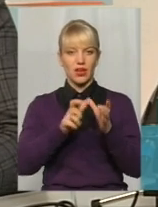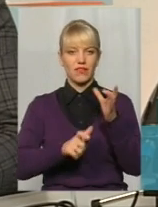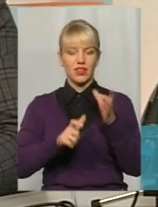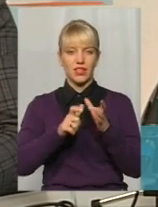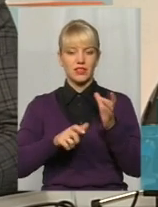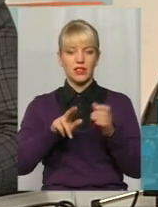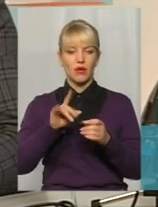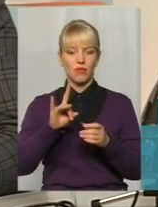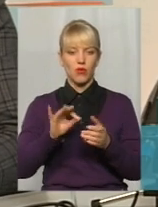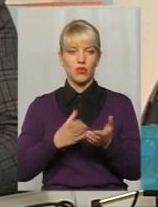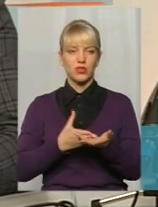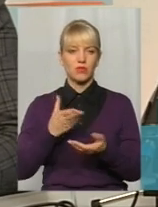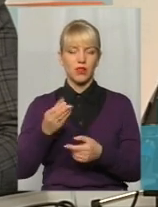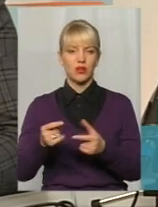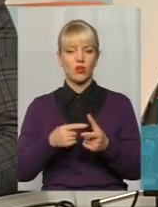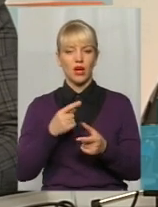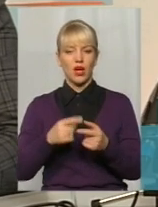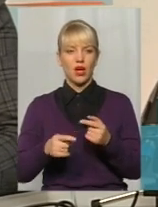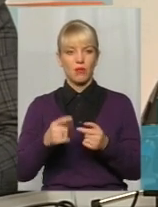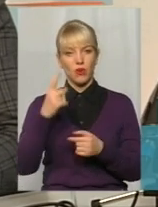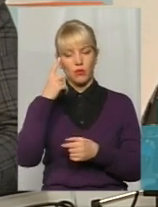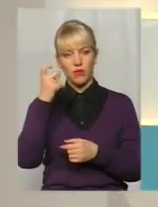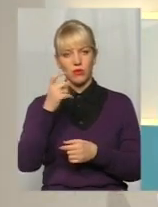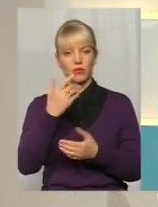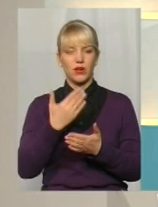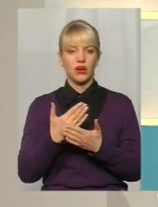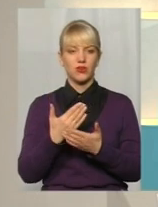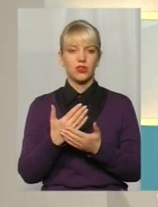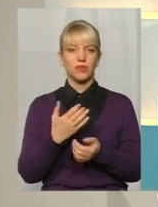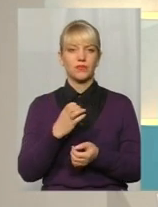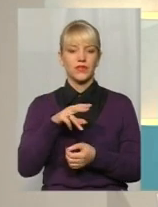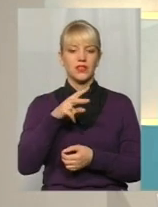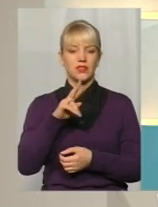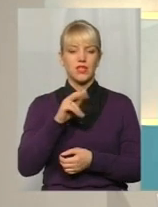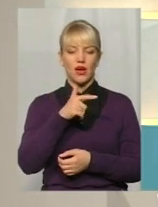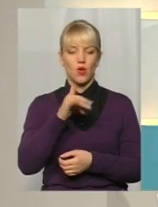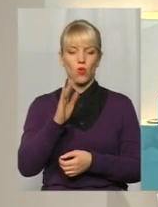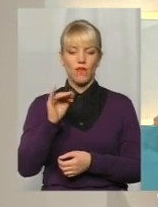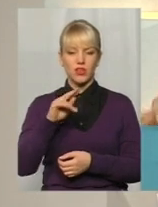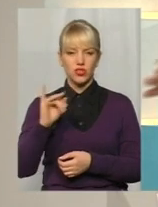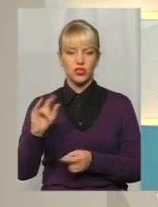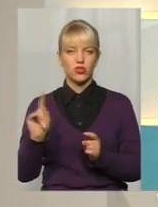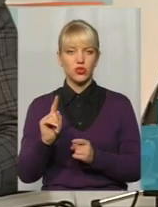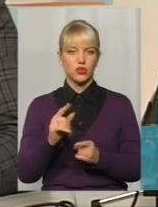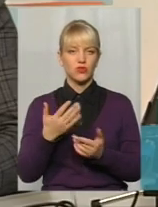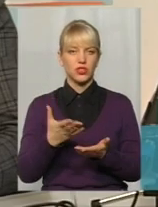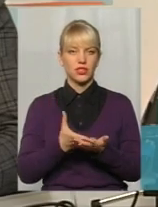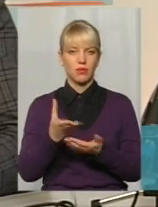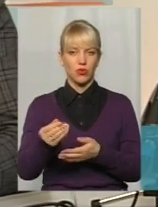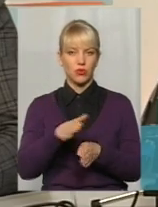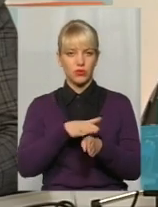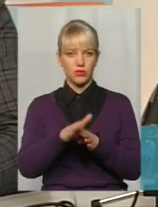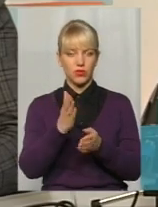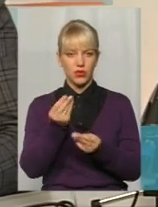сплату. Або ж стягувачі повідомляють про те, що сплачуються аліменти щомісяця. Також в нас 5